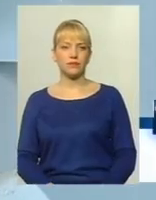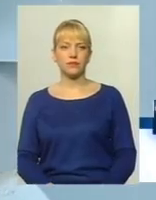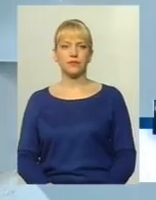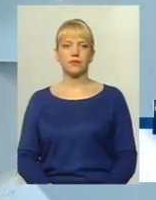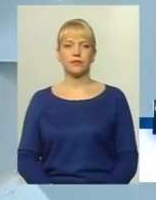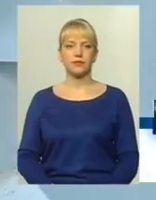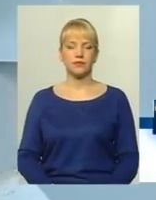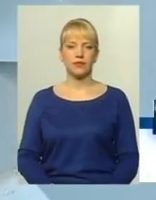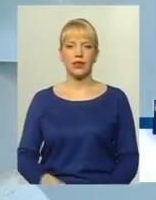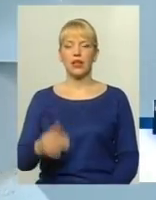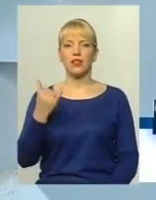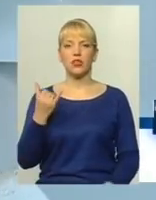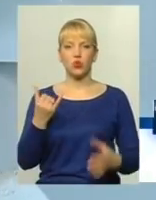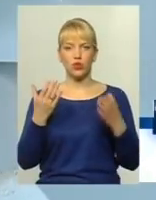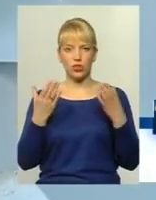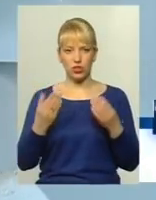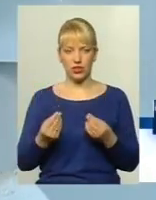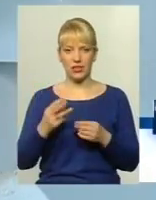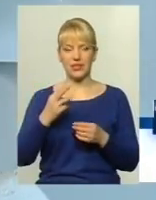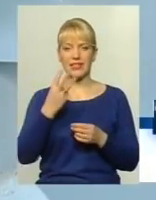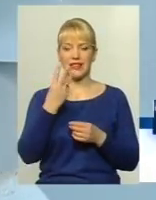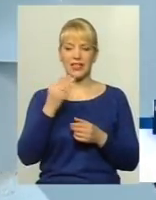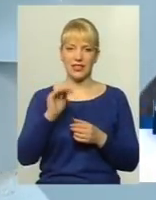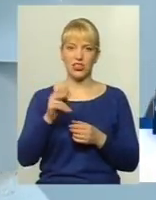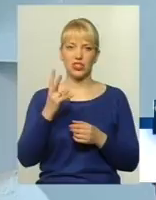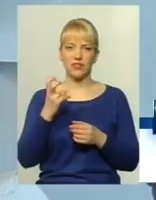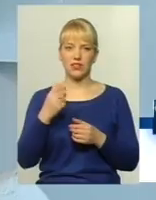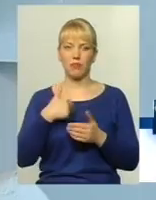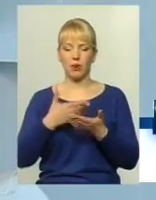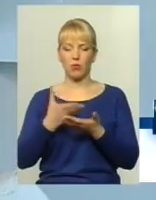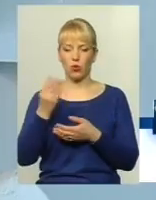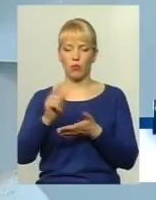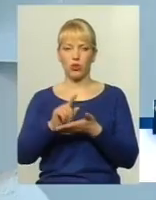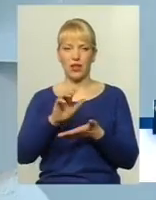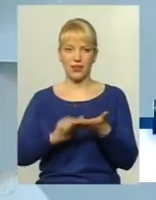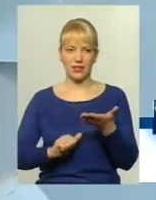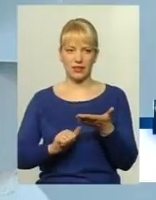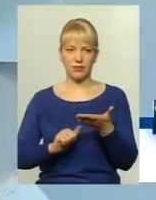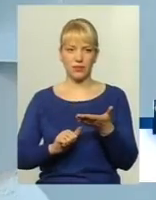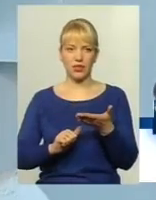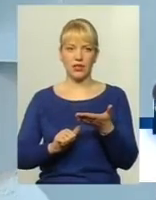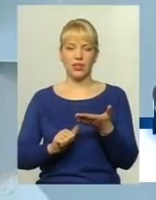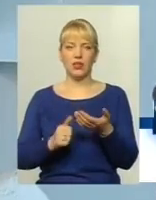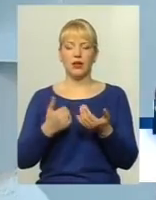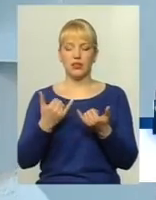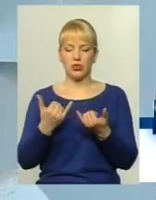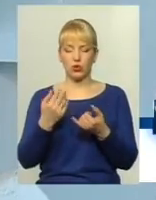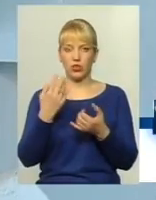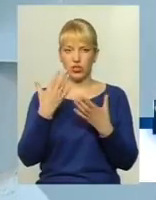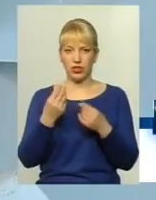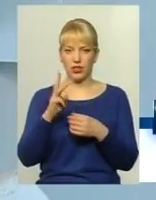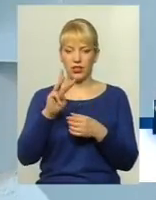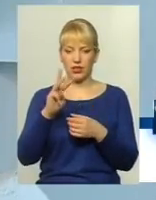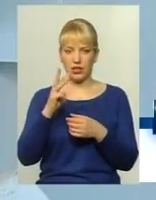сплачують податки, на сьогоднішній за 3 200, ми сплачуємо податки з 3 200. Значить, на сьогоднішній день 3 200